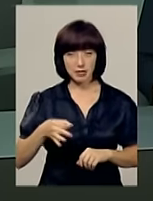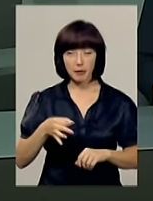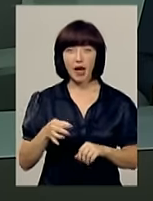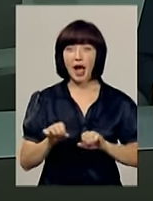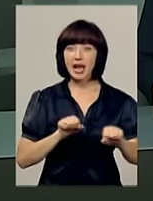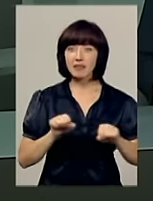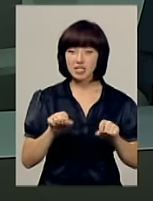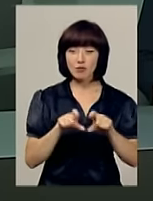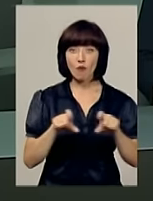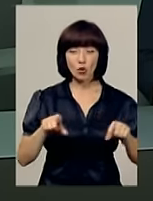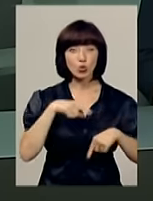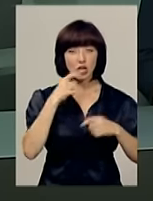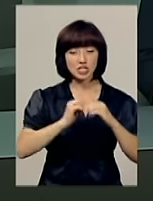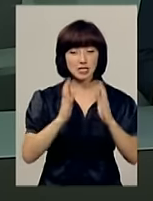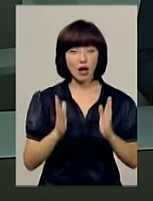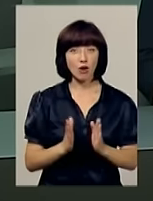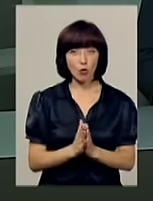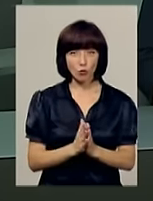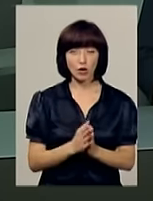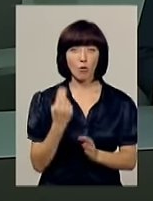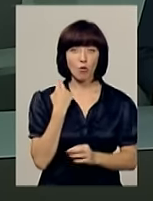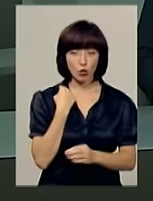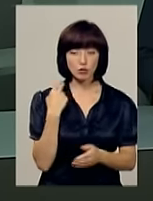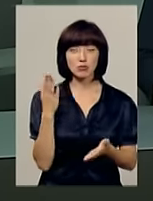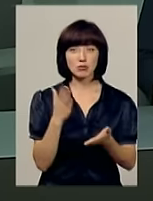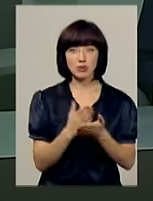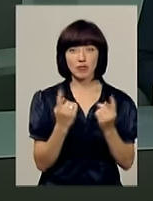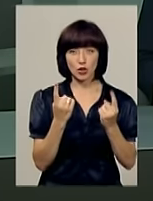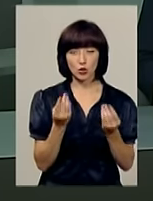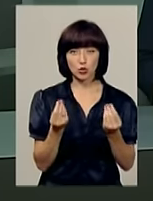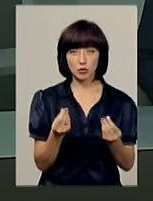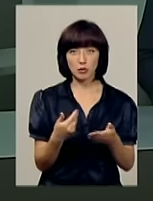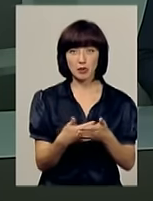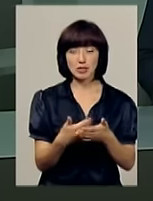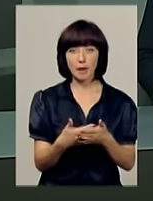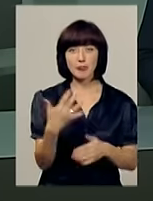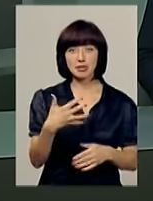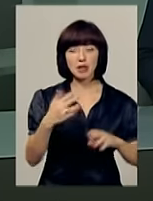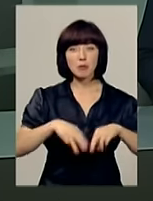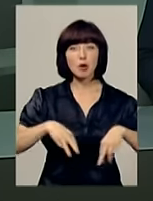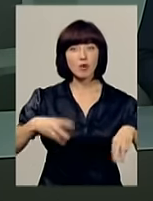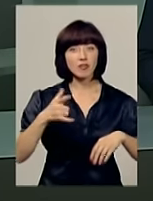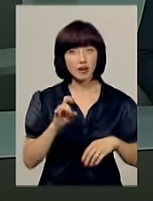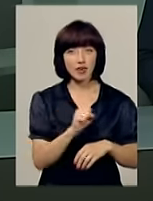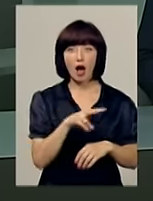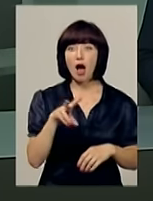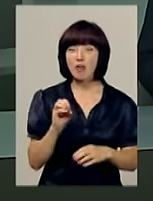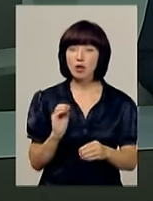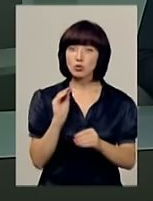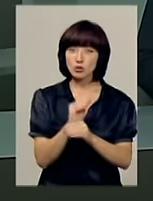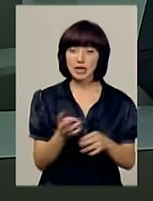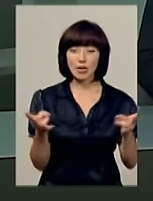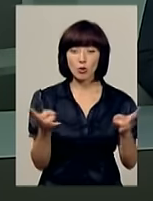Керівництво установи каже, що загальний обсяг боргу вже досяг чималої суми – близько 50 мільйонів гривень. Але, додають фахівці,